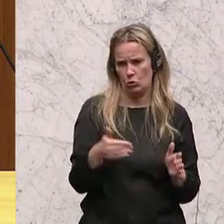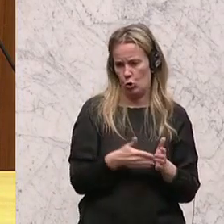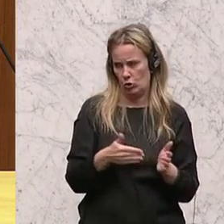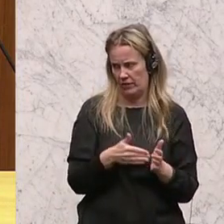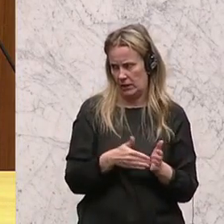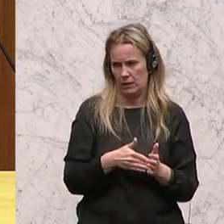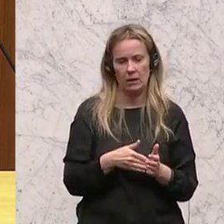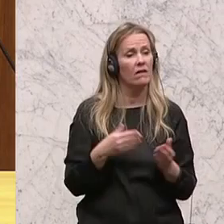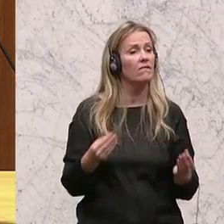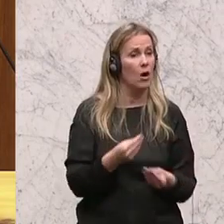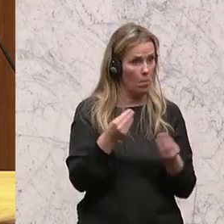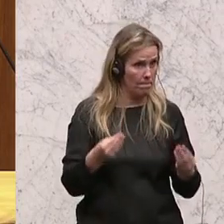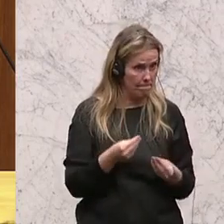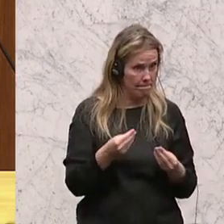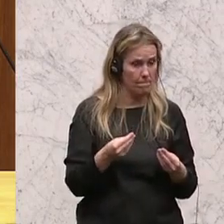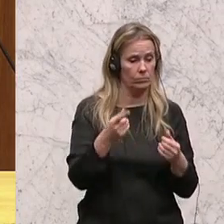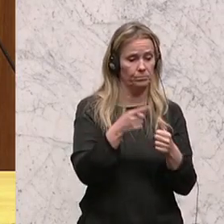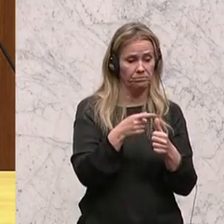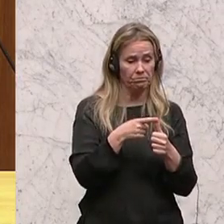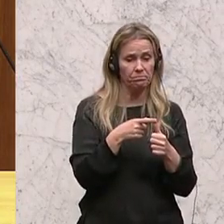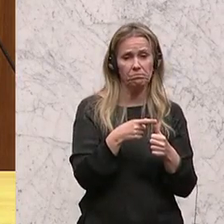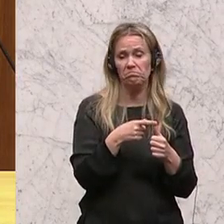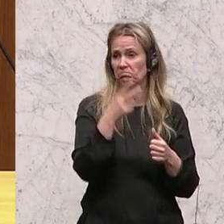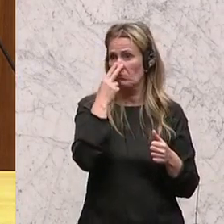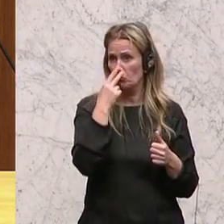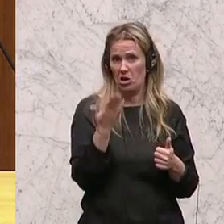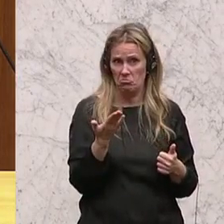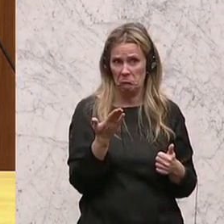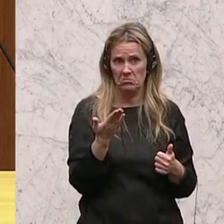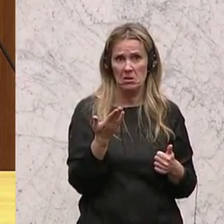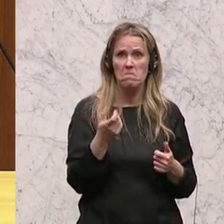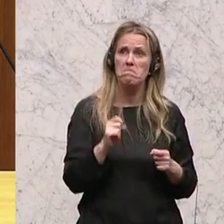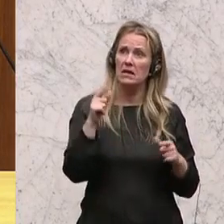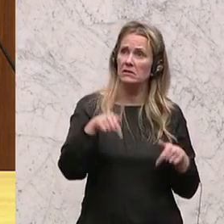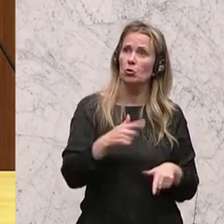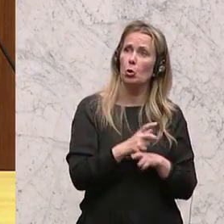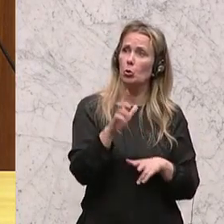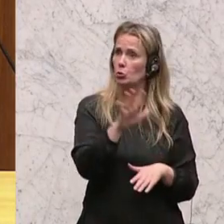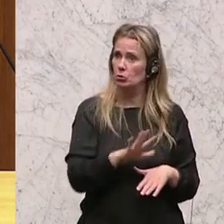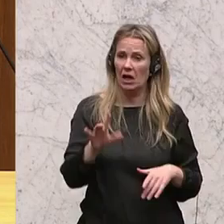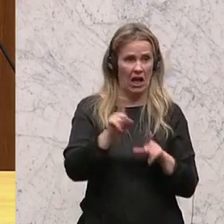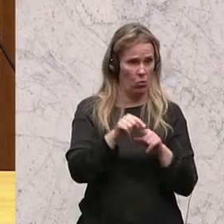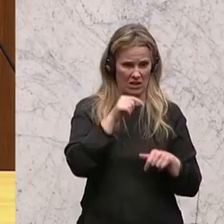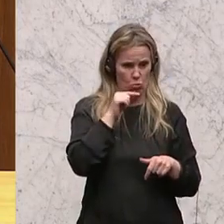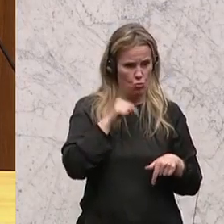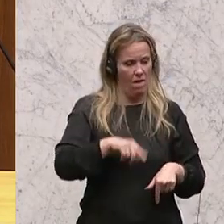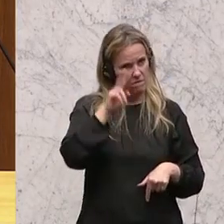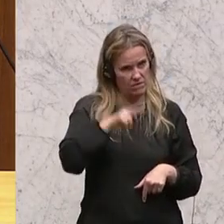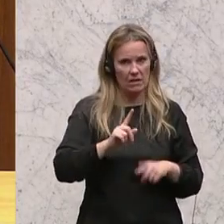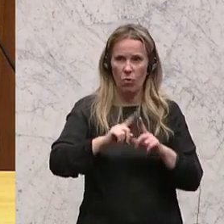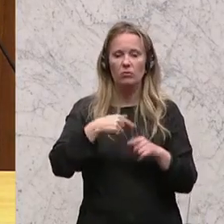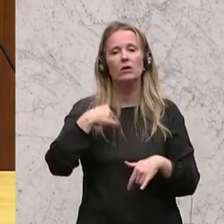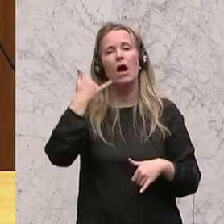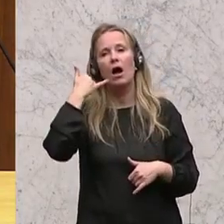aus zweierlei Gründen. Das eine ist, wenn man sich anschaut, wie es weitestgehend in Österreichs auch außerhalb von Wien funktioniert. Wenn ich bei einem